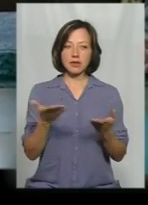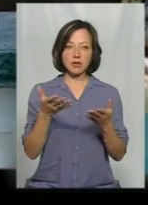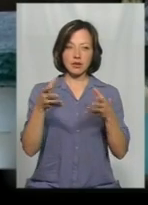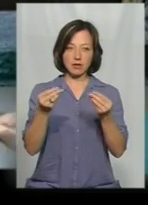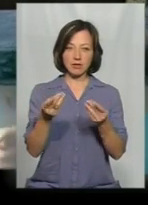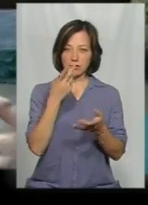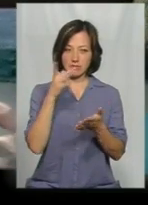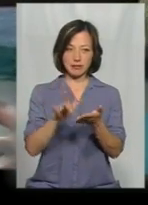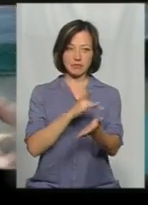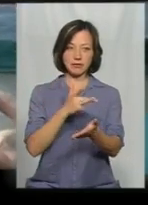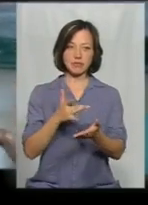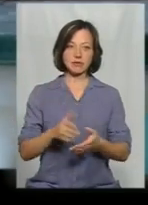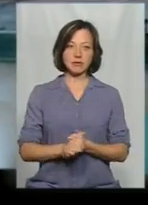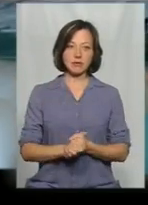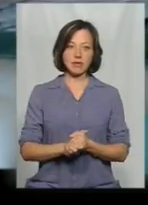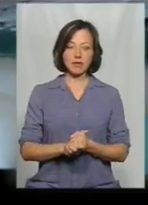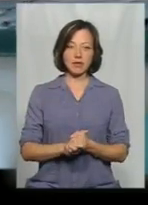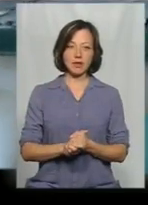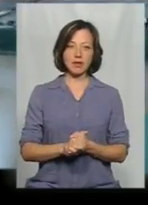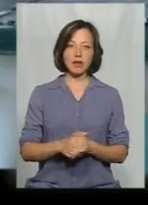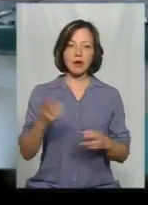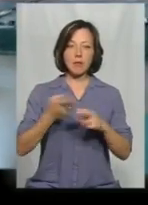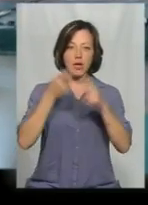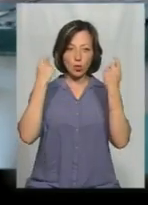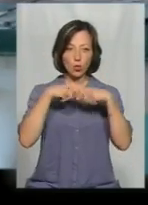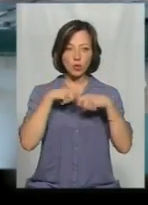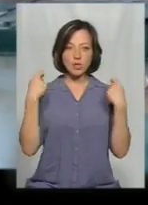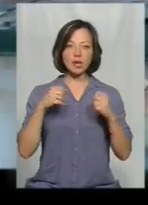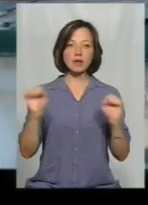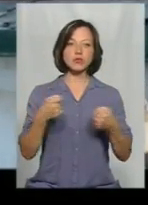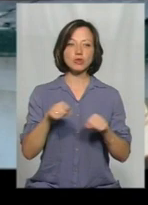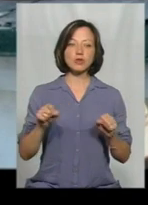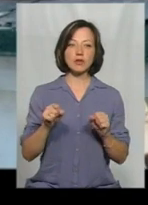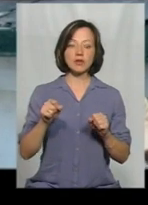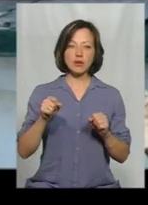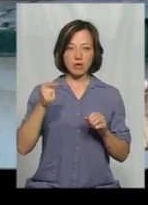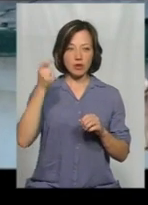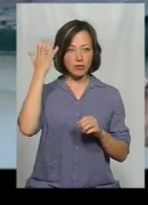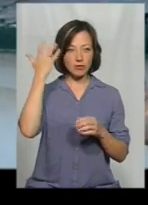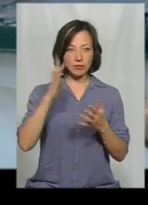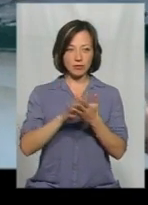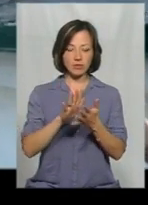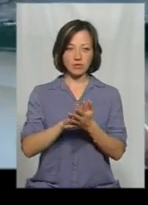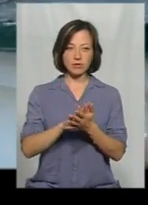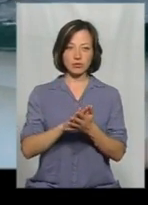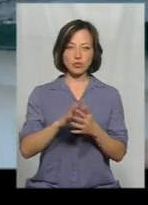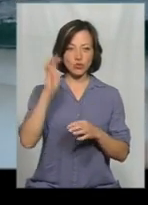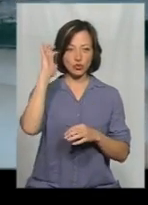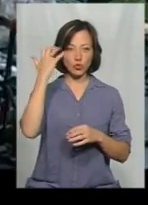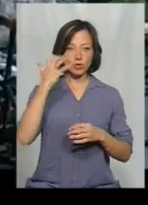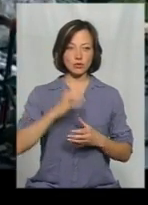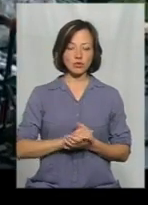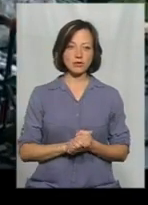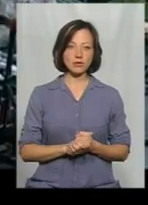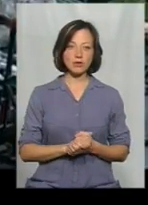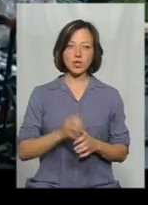торкнутися. Вийде з хати, а вона все, без хустки не можна йти. У голові отак візьмеш і як в тебе ніки чорно.